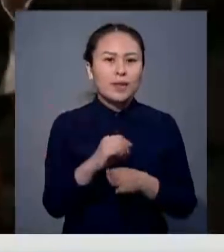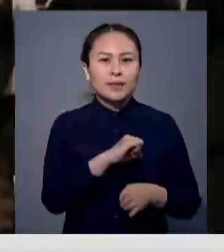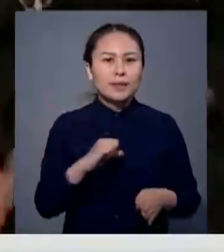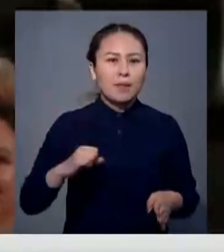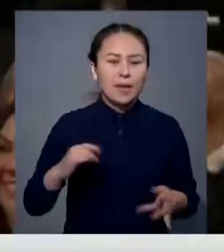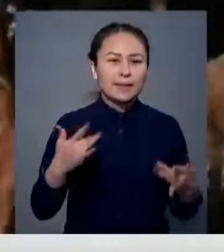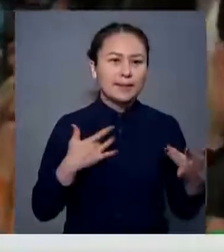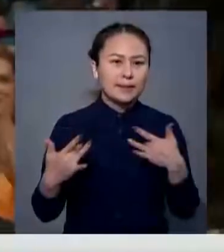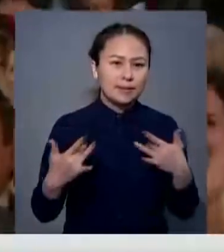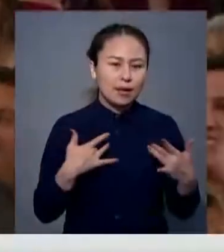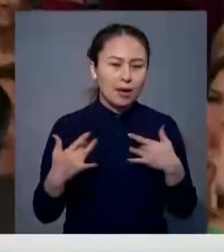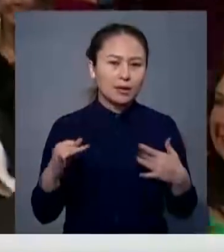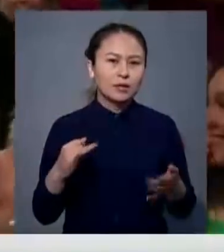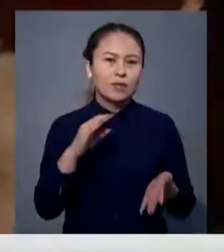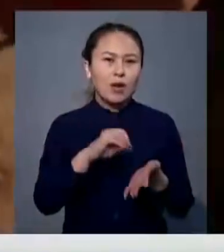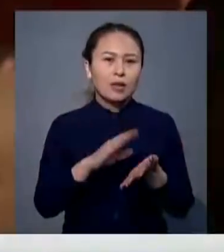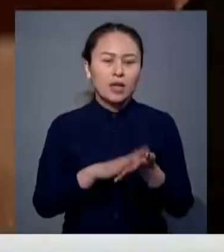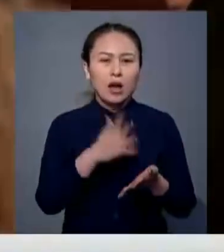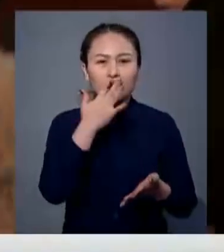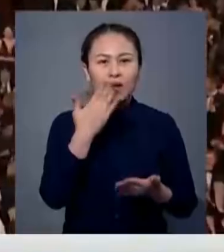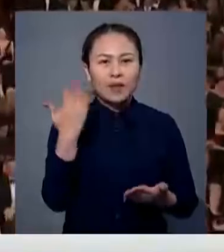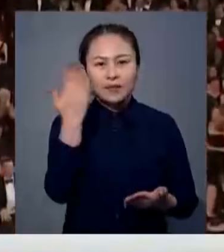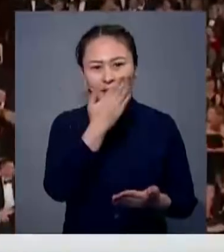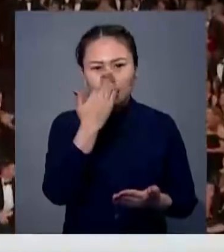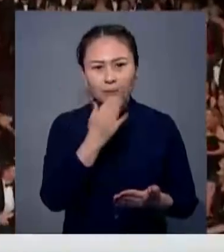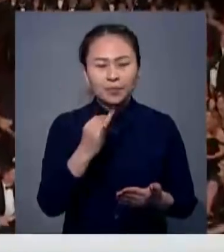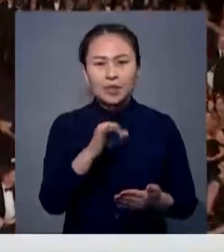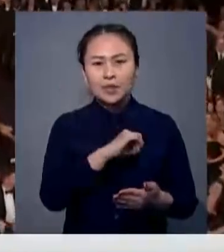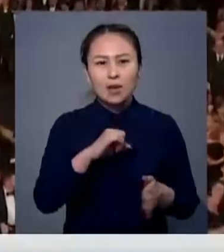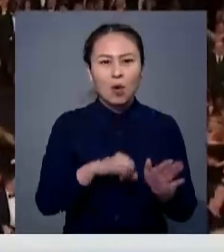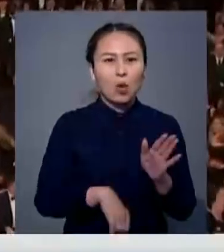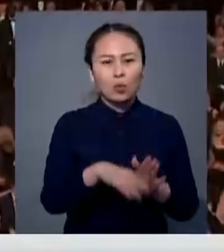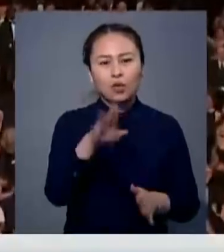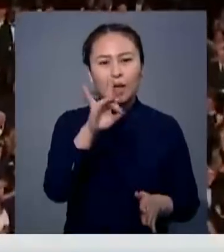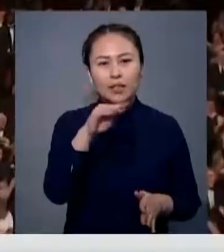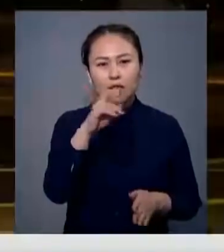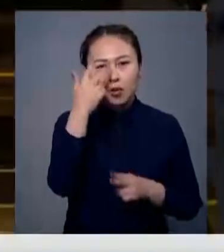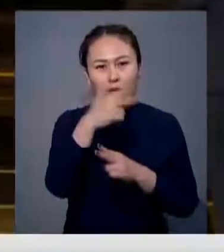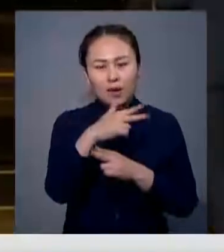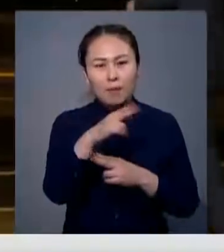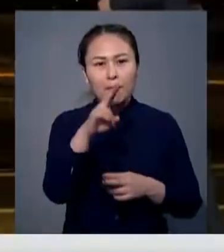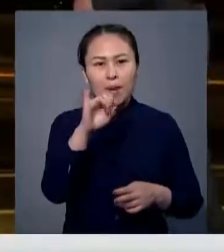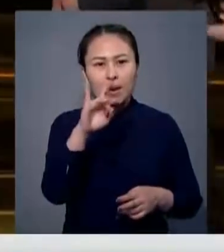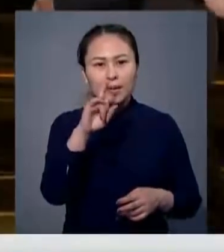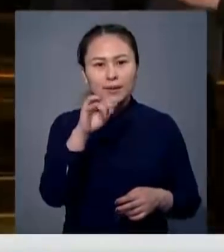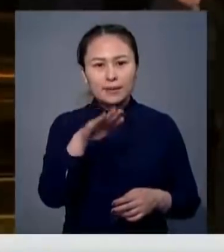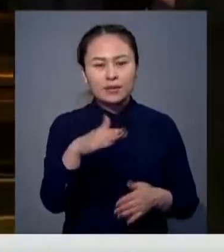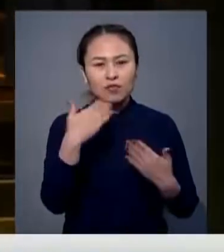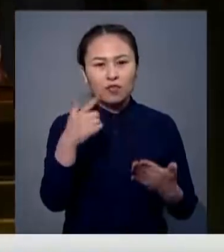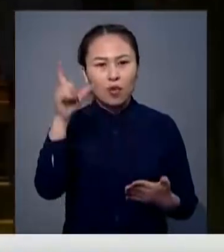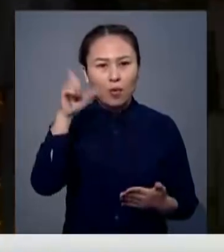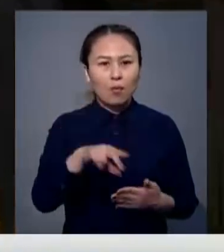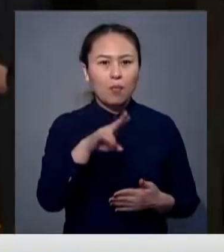үздік сценариймен ең үздік шетел фильмі атағына да е болды. Ал үздік режиссер жүлдесі паразитті тоңдысының режиссері